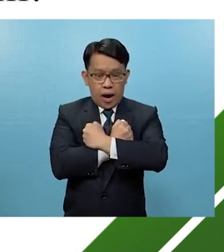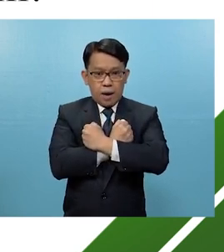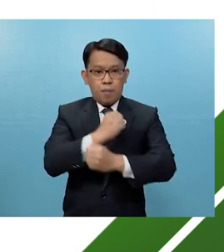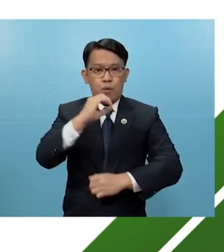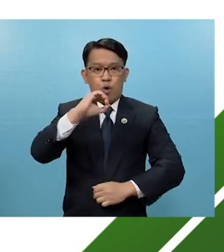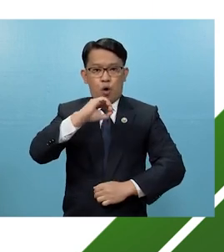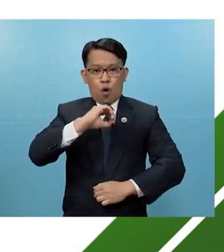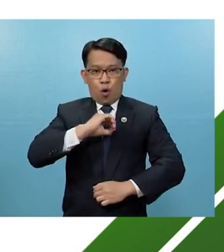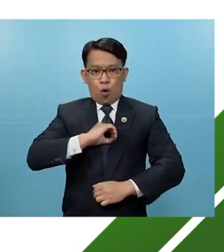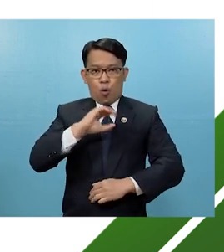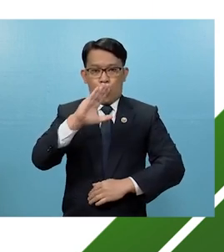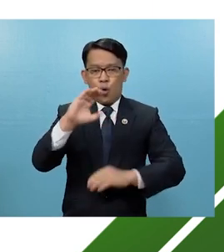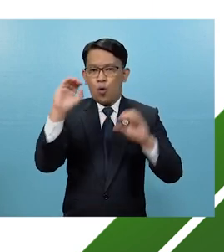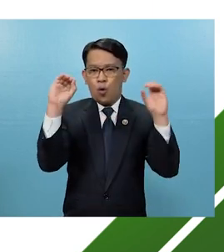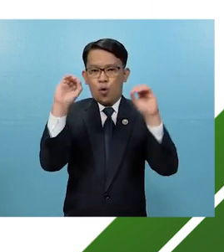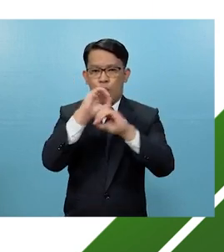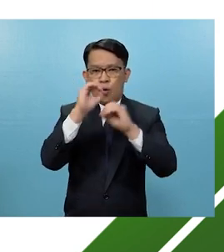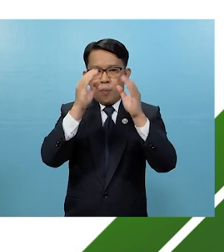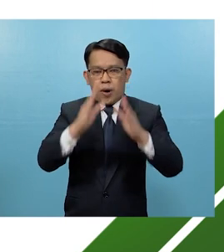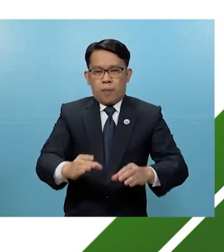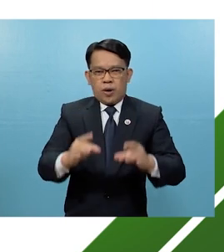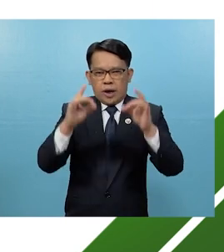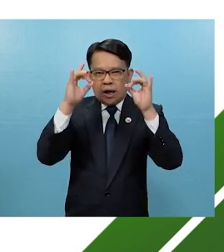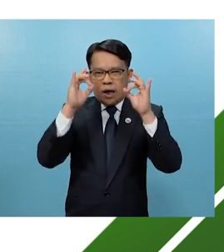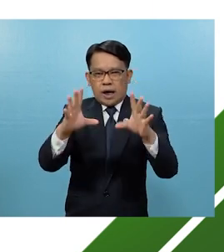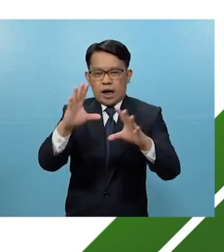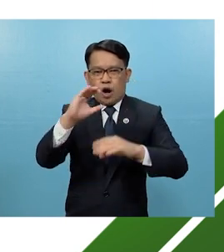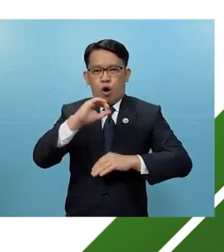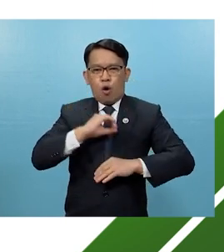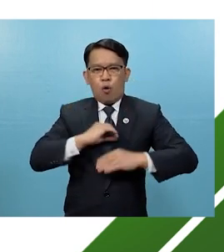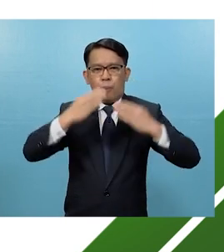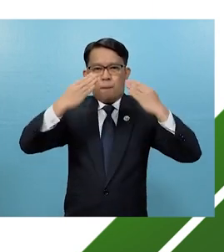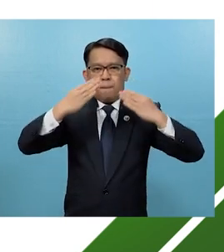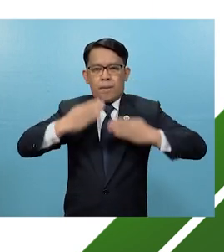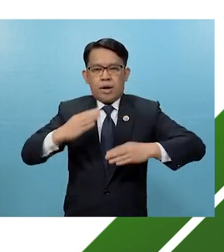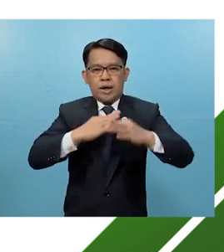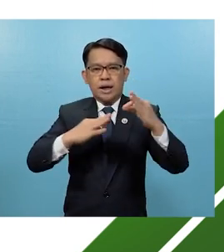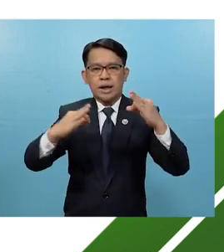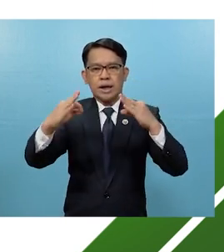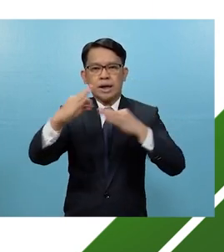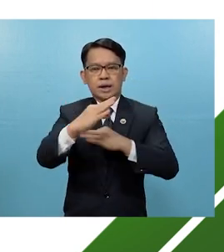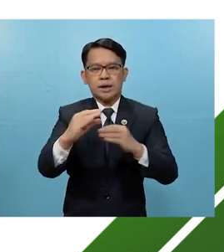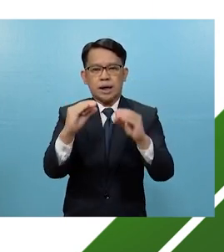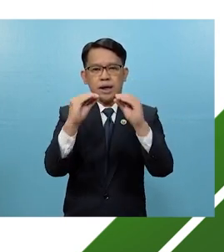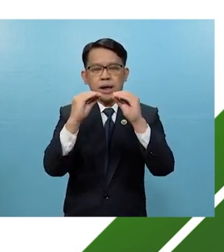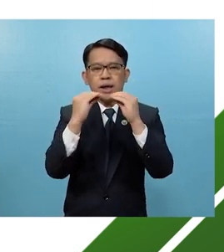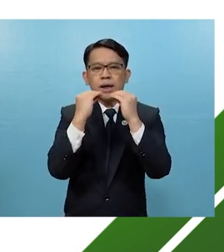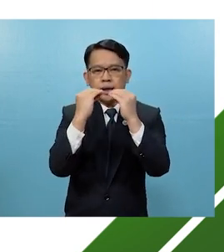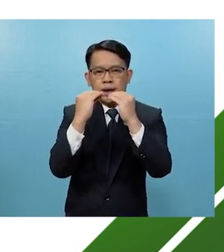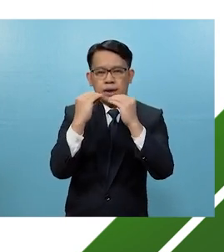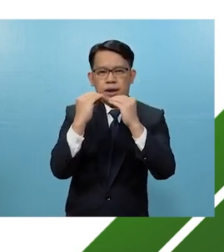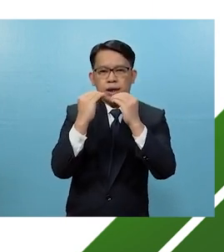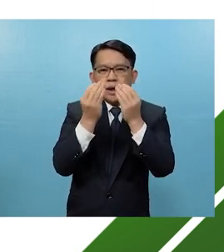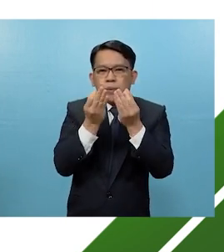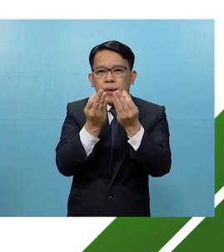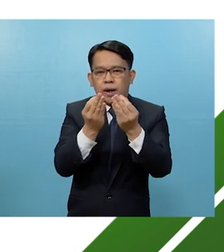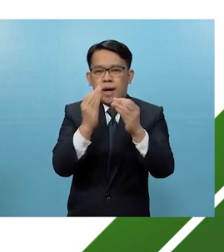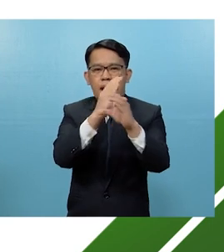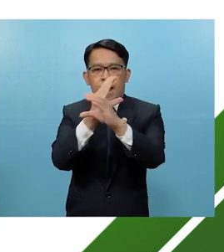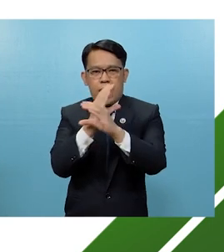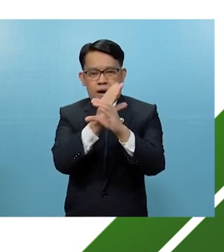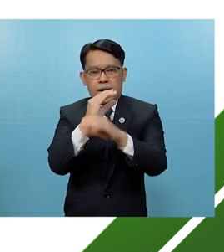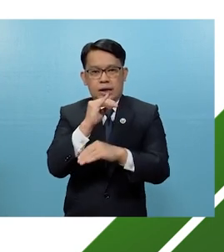sarili Walang taong namumuhi sa sarili niyang katawan bagkos ito'y pinakakain at inaalagaan